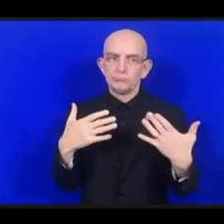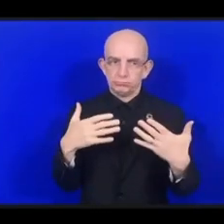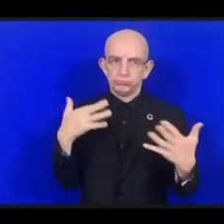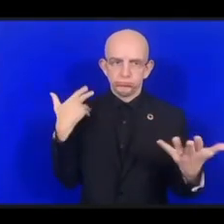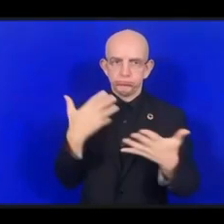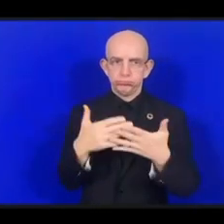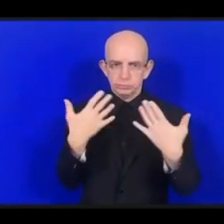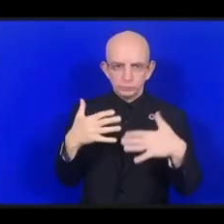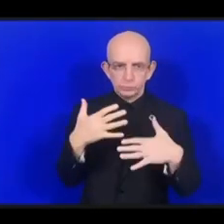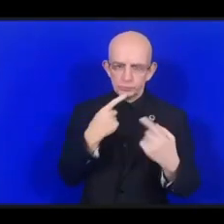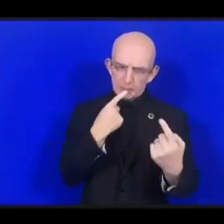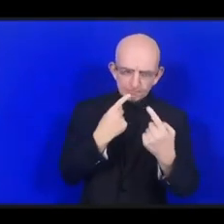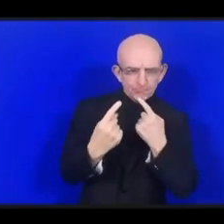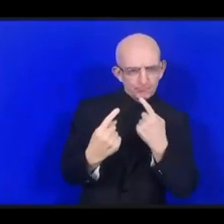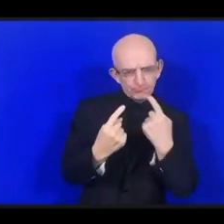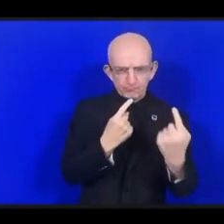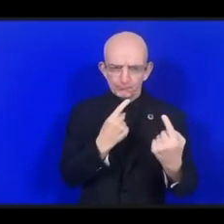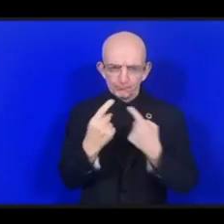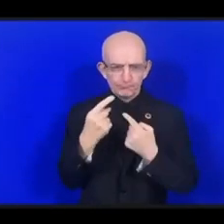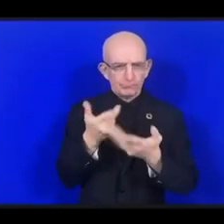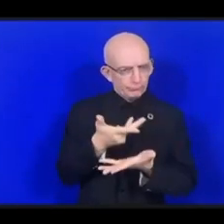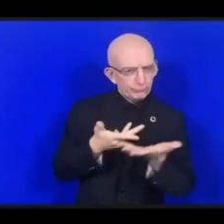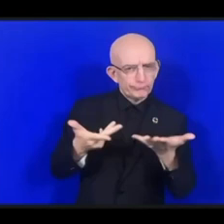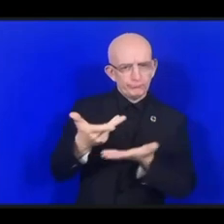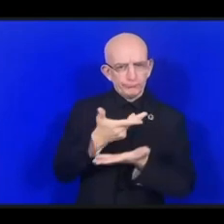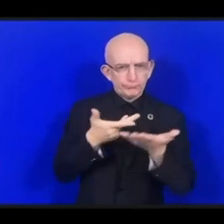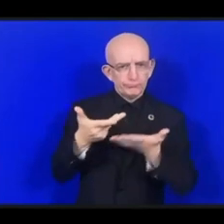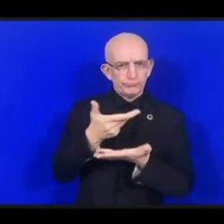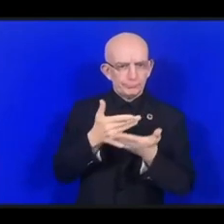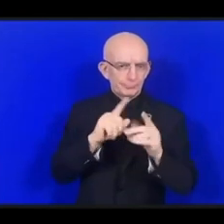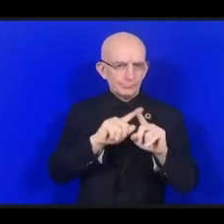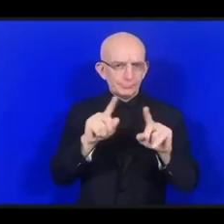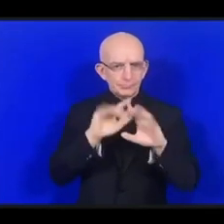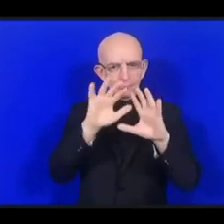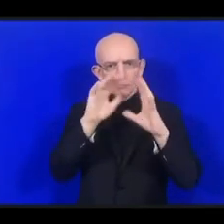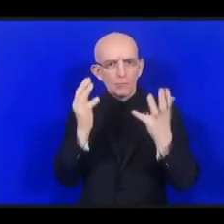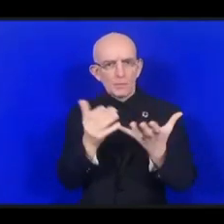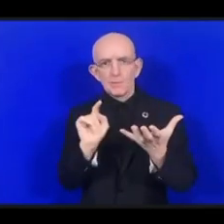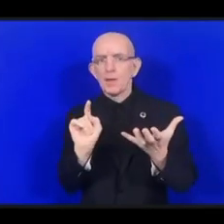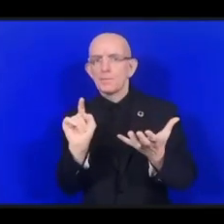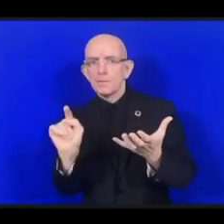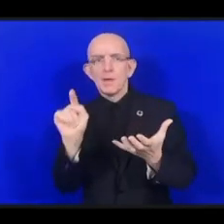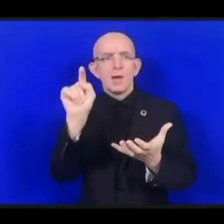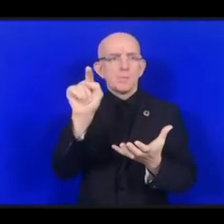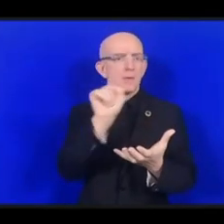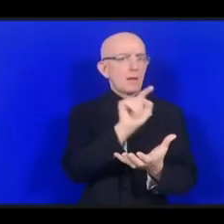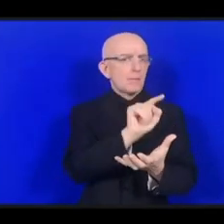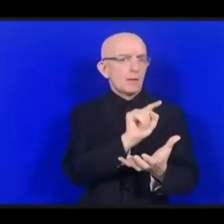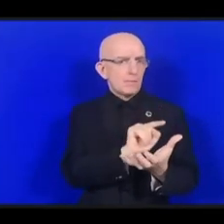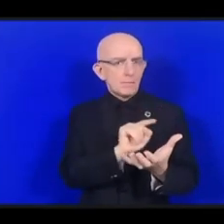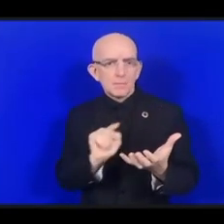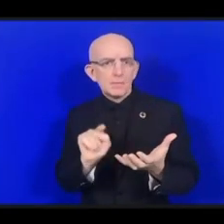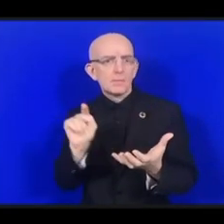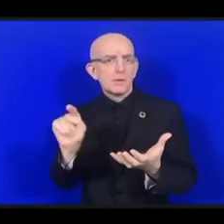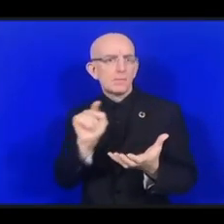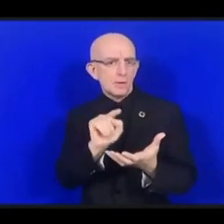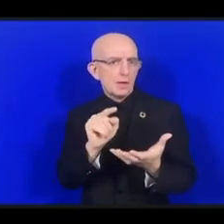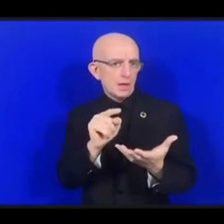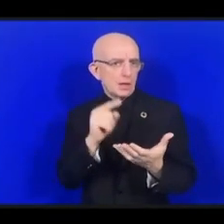касалась текущих тенденций и различных точек зрения, которые касаются искусственного интеллекта.